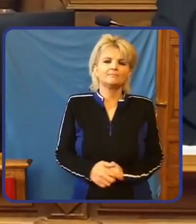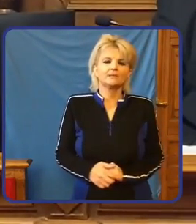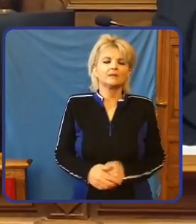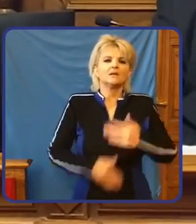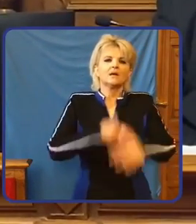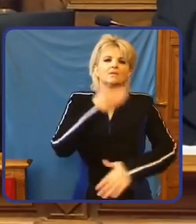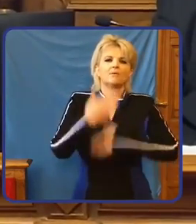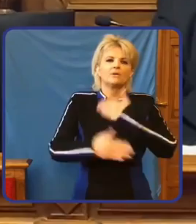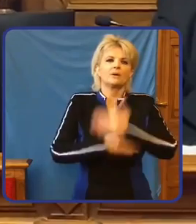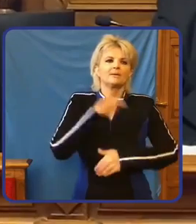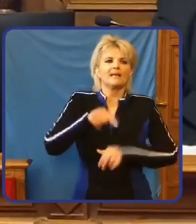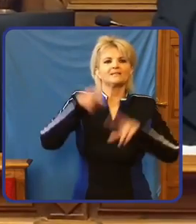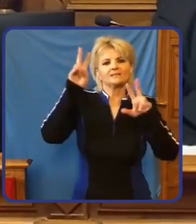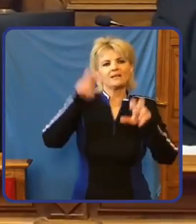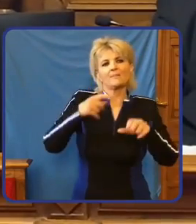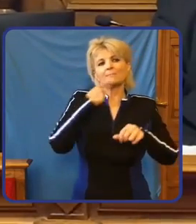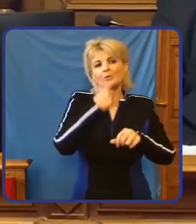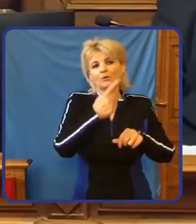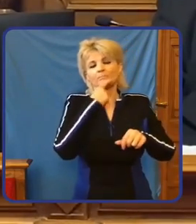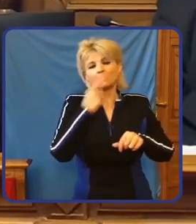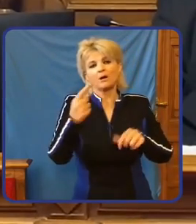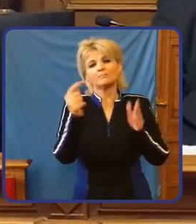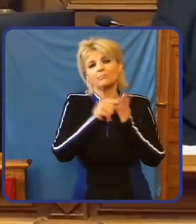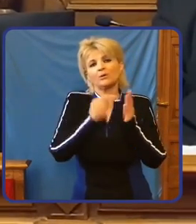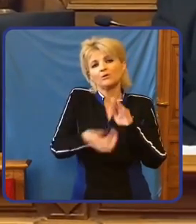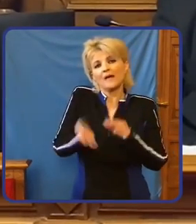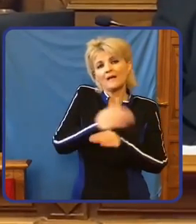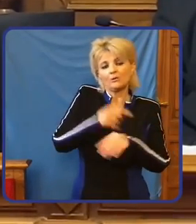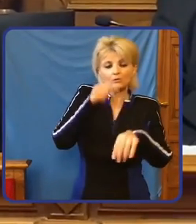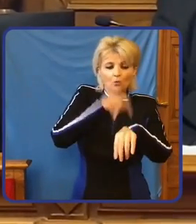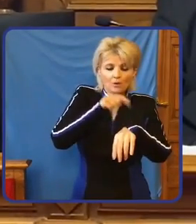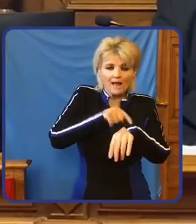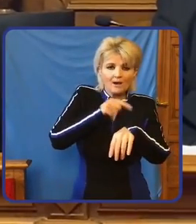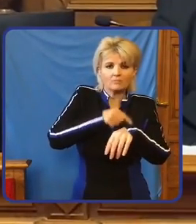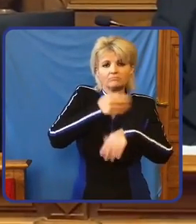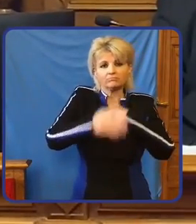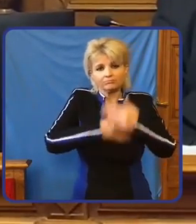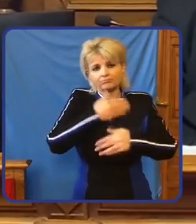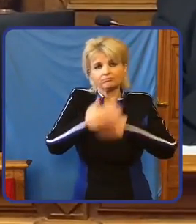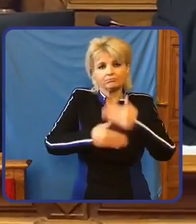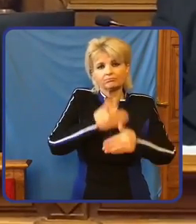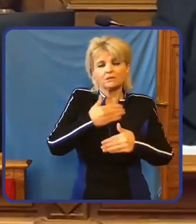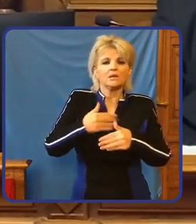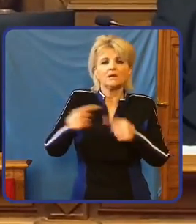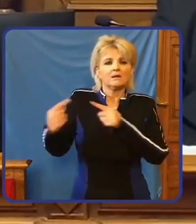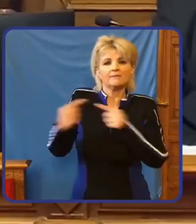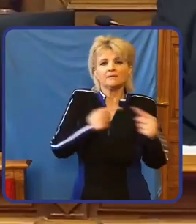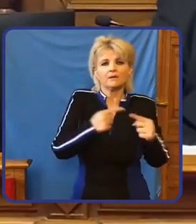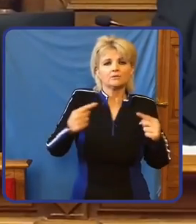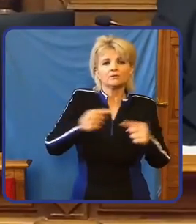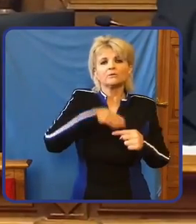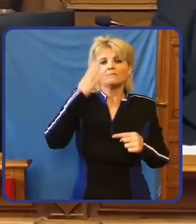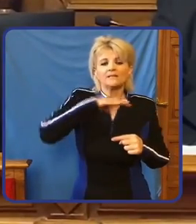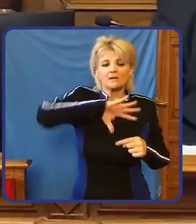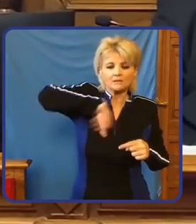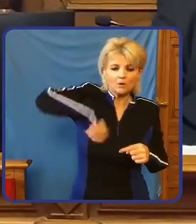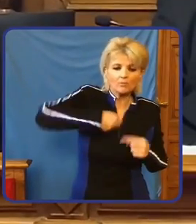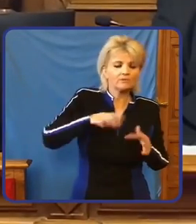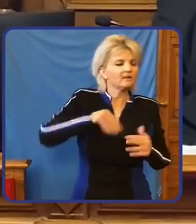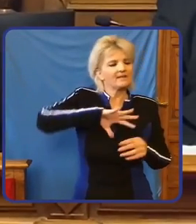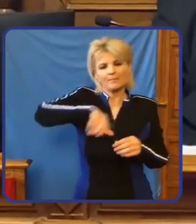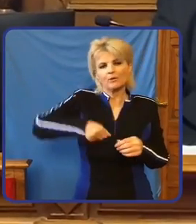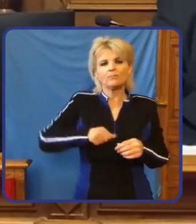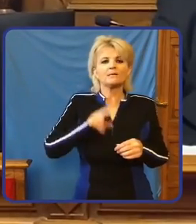az, hogy folyamatosan ezeket a témákat hozza ide, napi rendelőtt órákat vitatkozunk arról, hogy a Firesz lopott vagy nem lopott. Meg, hogy ki a